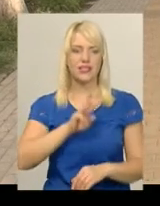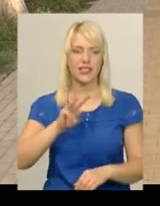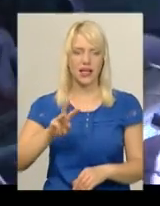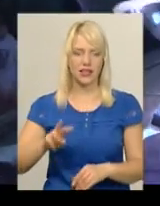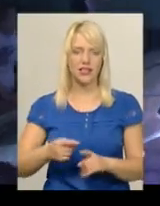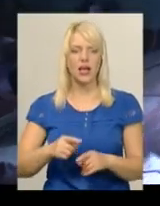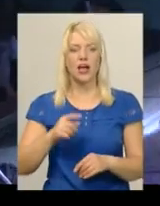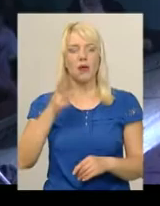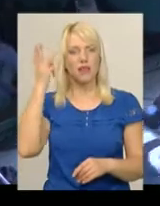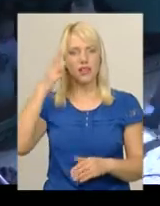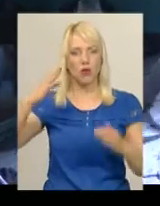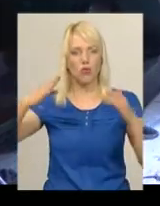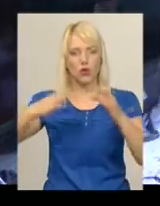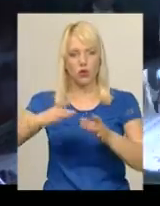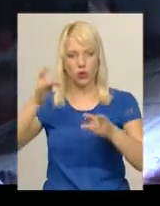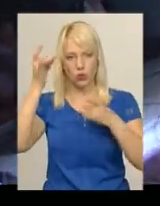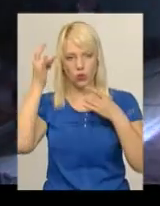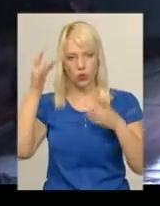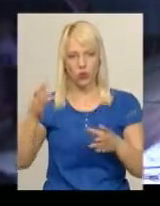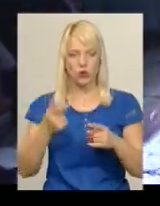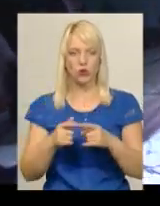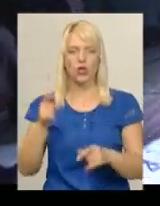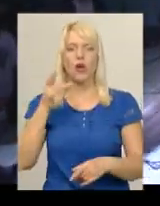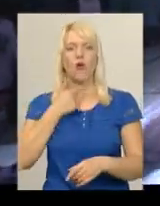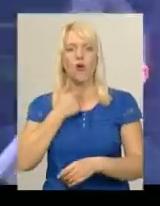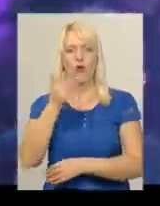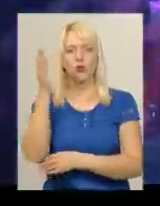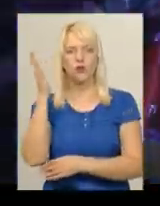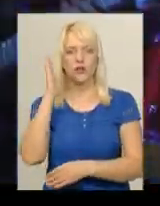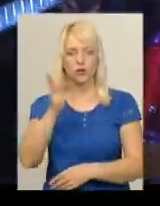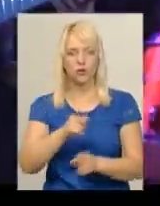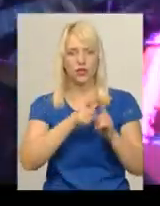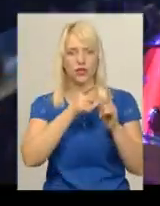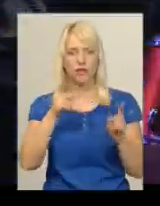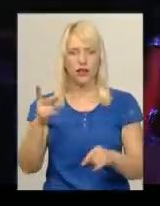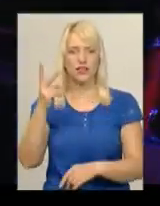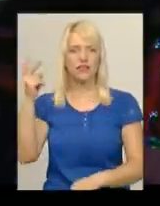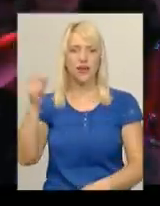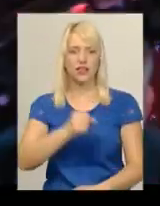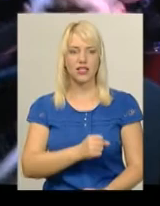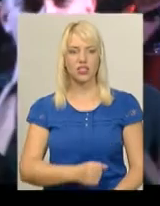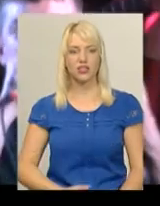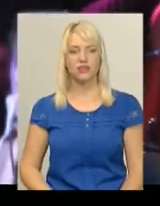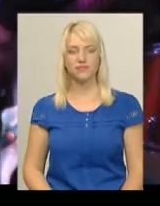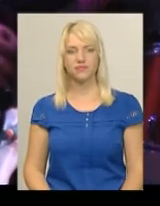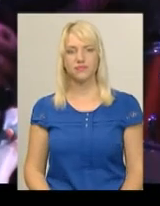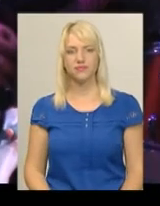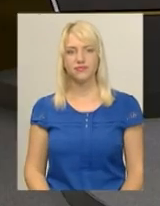культури. Голосування за відеофіналістів фестивалю триватиме два тижні. Ірина Аріон, Віктор Кривий, новини «Поділляцентр».